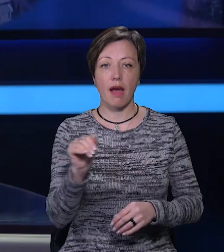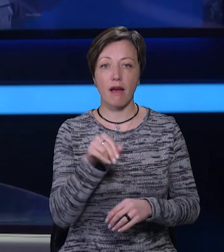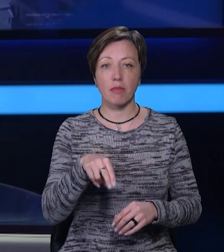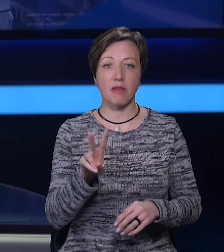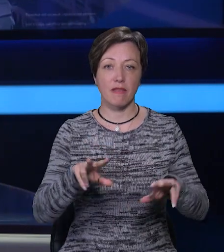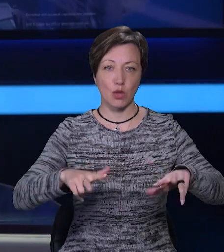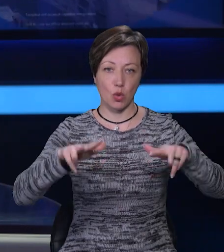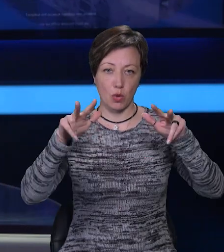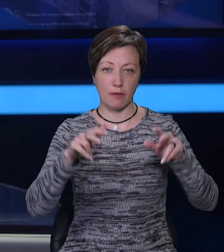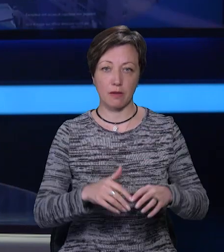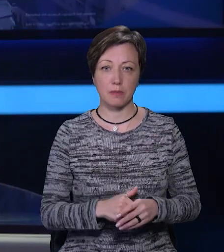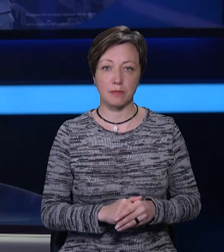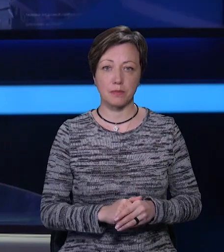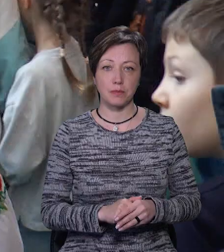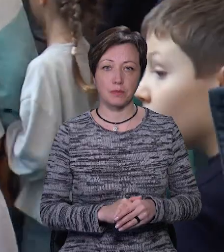-дронів.